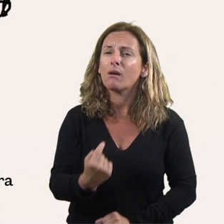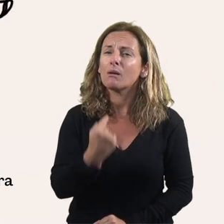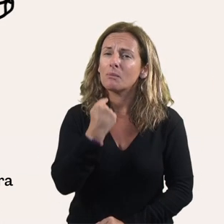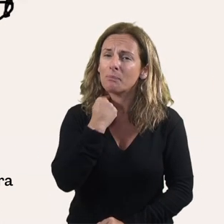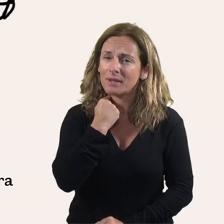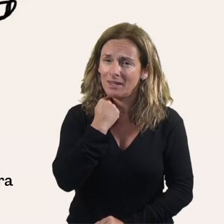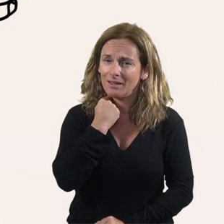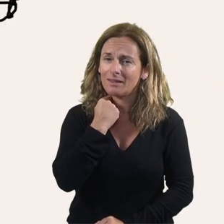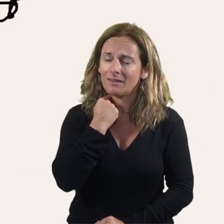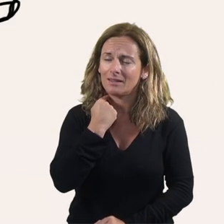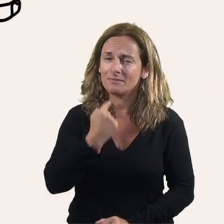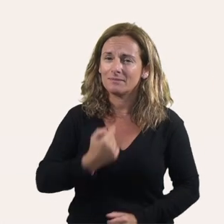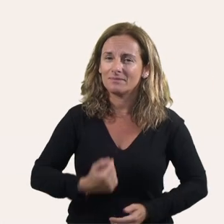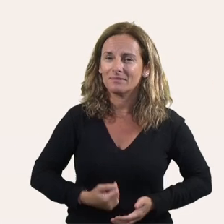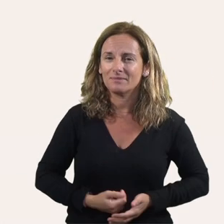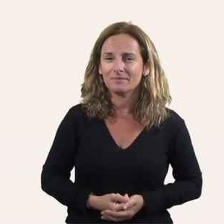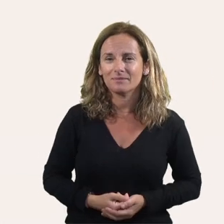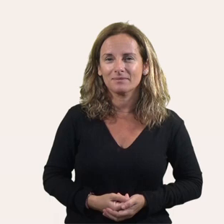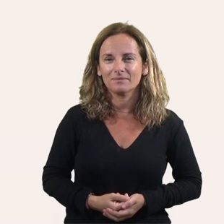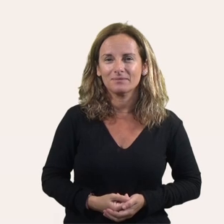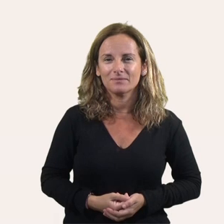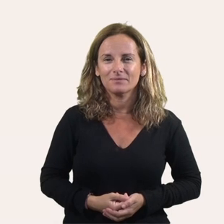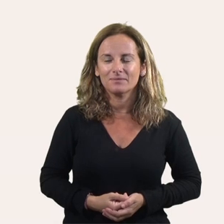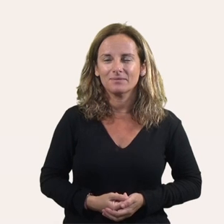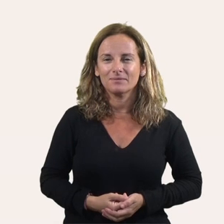relacionar-s'hi.